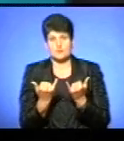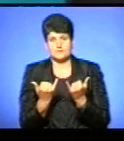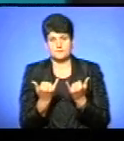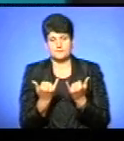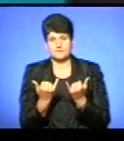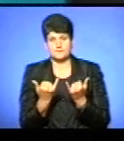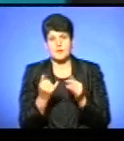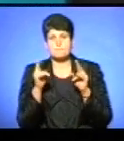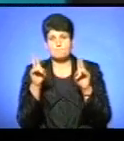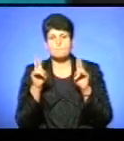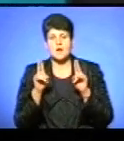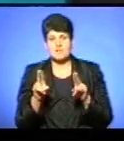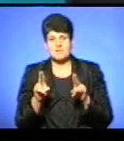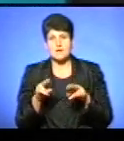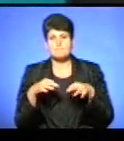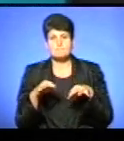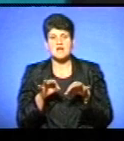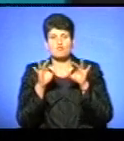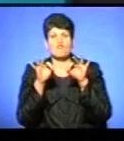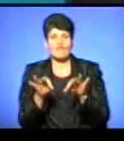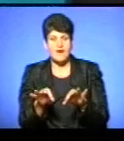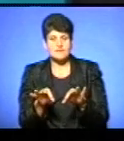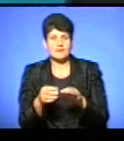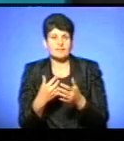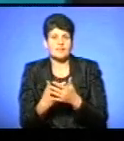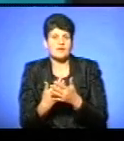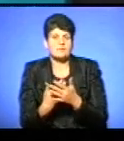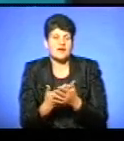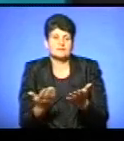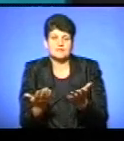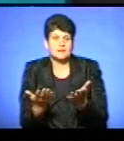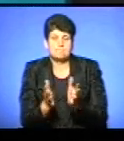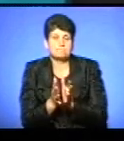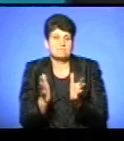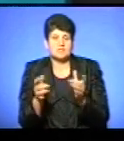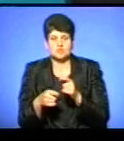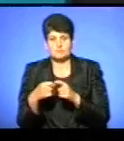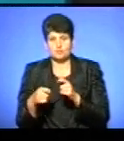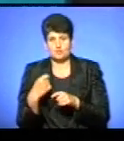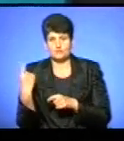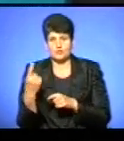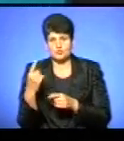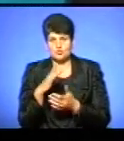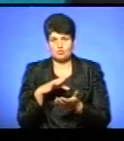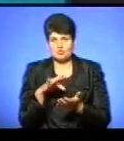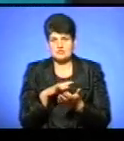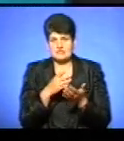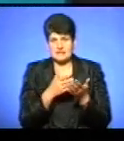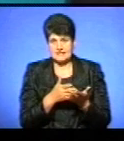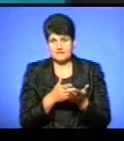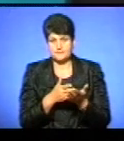правила паркування, так, напевно, найбільше порушують саме в обласному центрі і